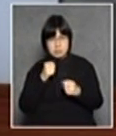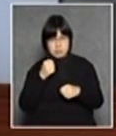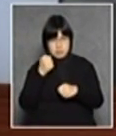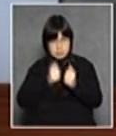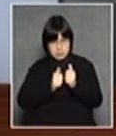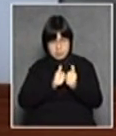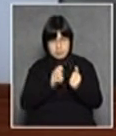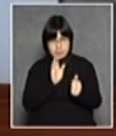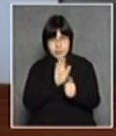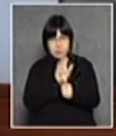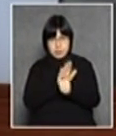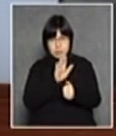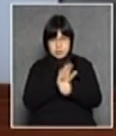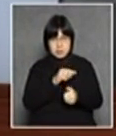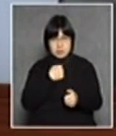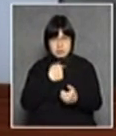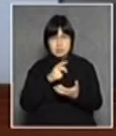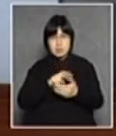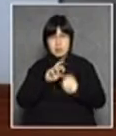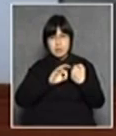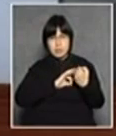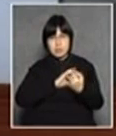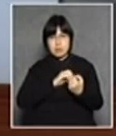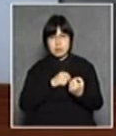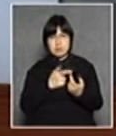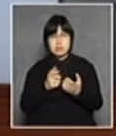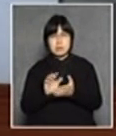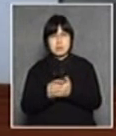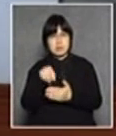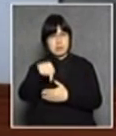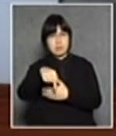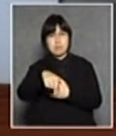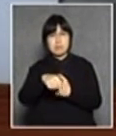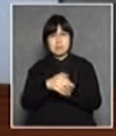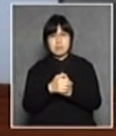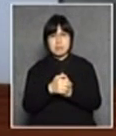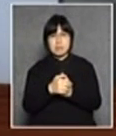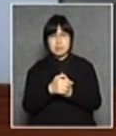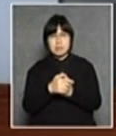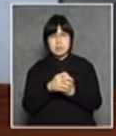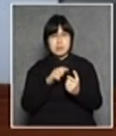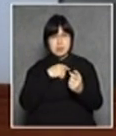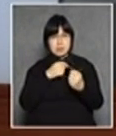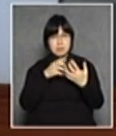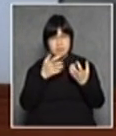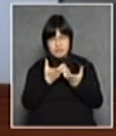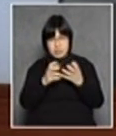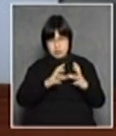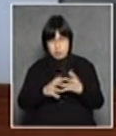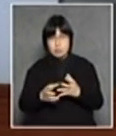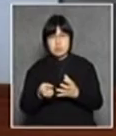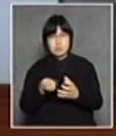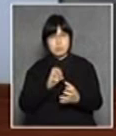的時候為什麼我們在立法會的電台裡面由這個大會以至分組的小會